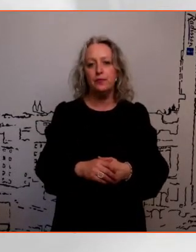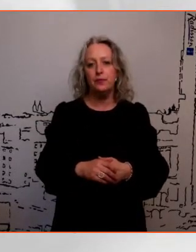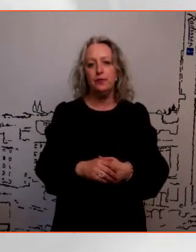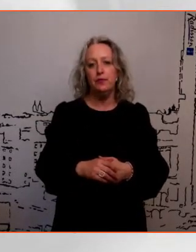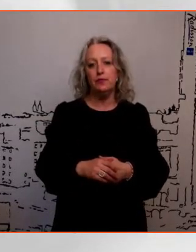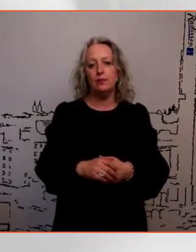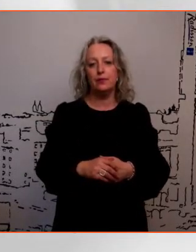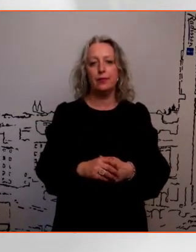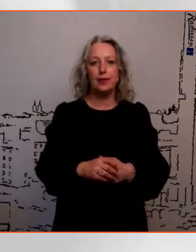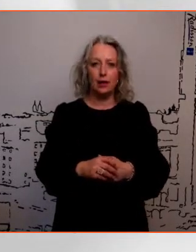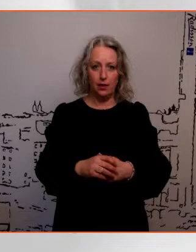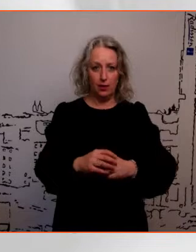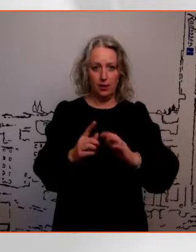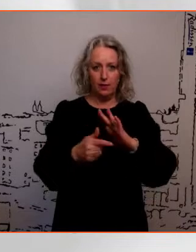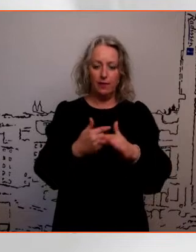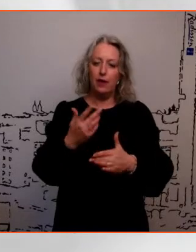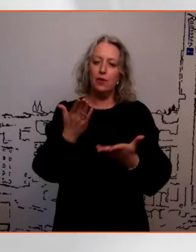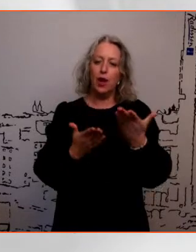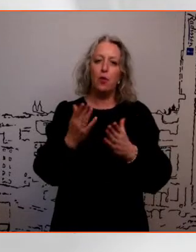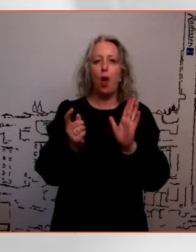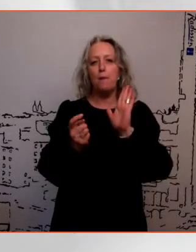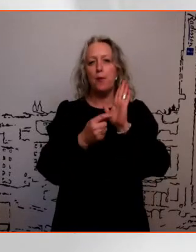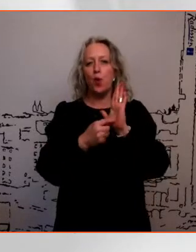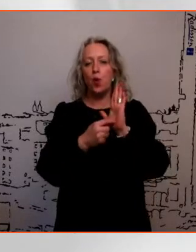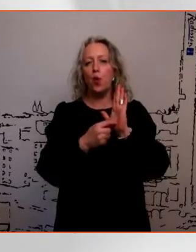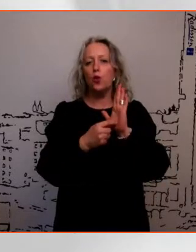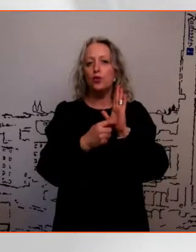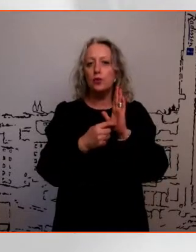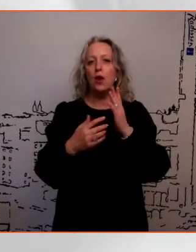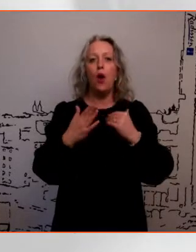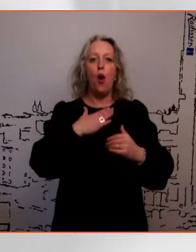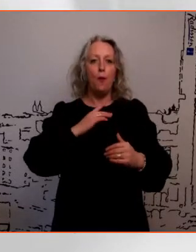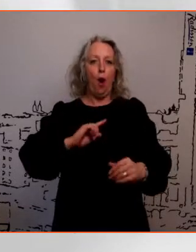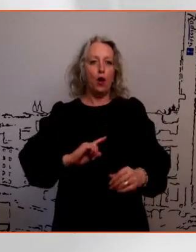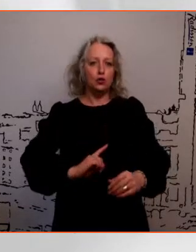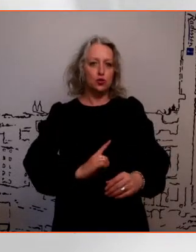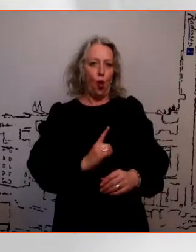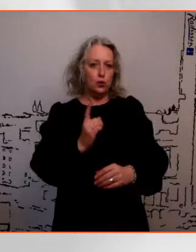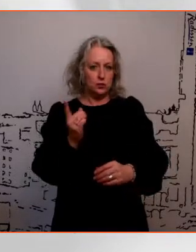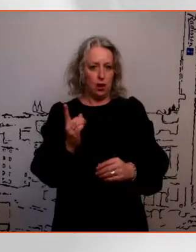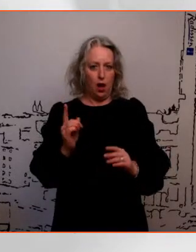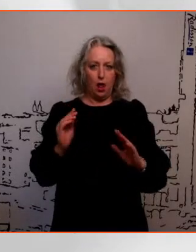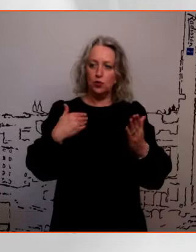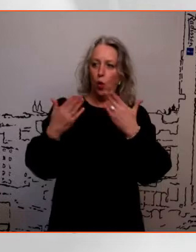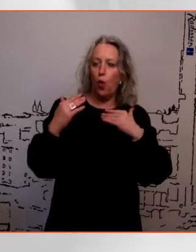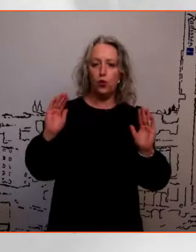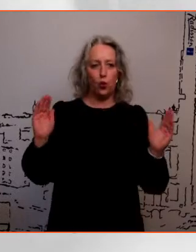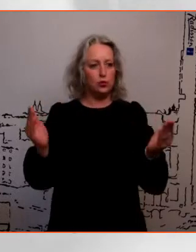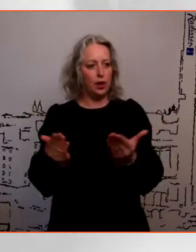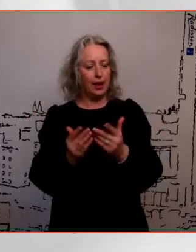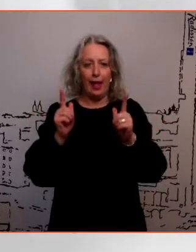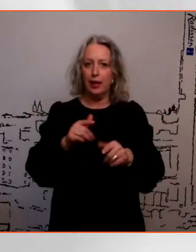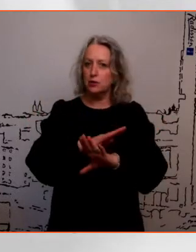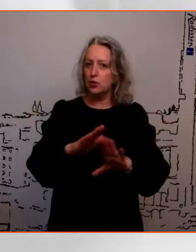Siis on see natuke intrikeerivam punkt, et kui kogu minu sotsiaalne ringine uustuotsusega või järgmine punkt, et keegi mul lähi